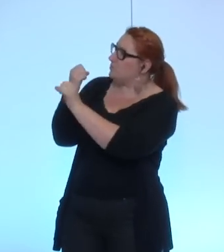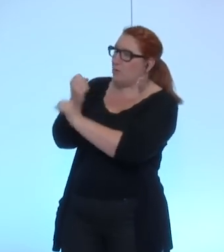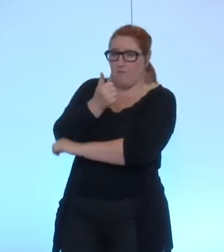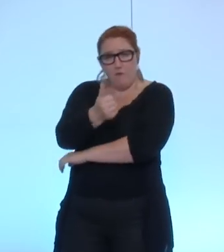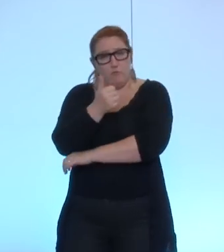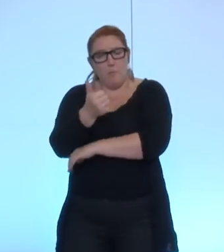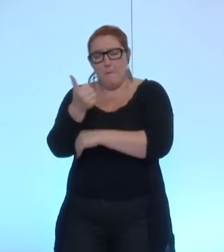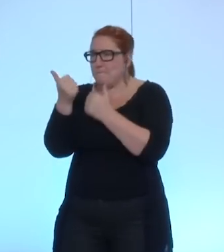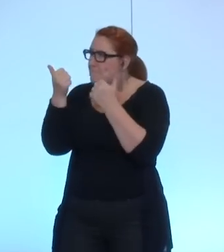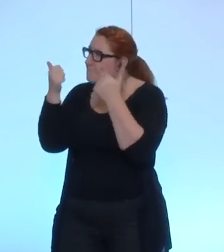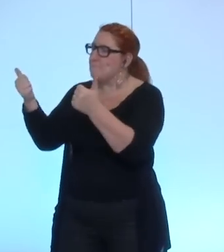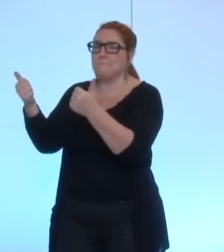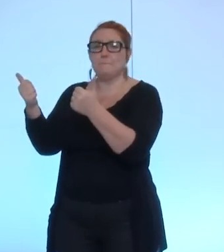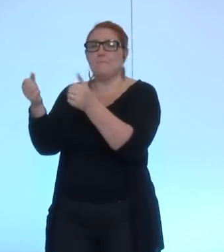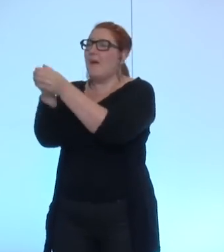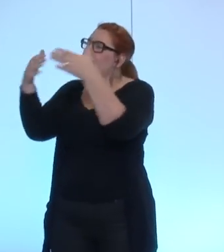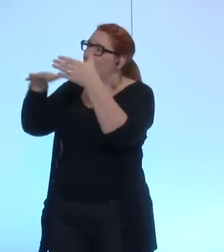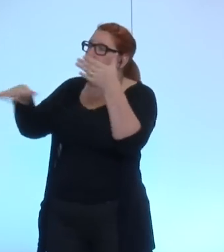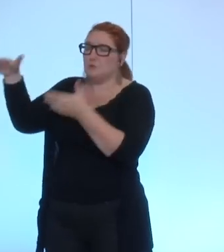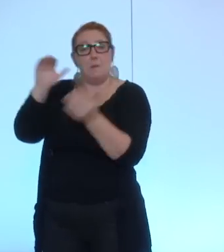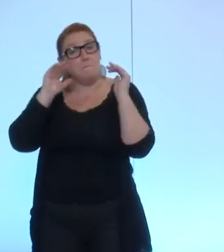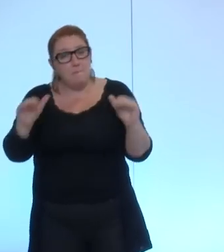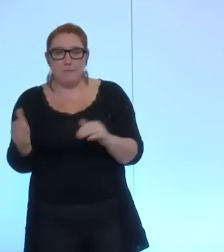avec la majorité métropolitaine